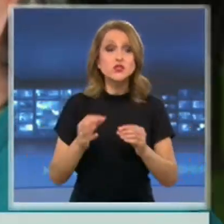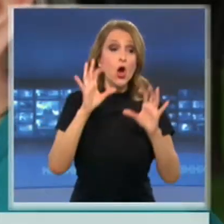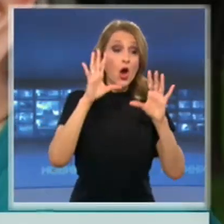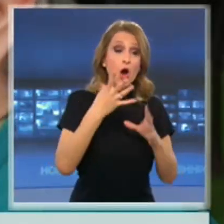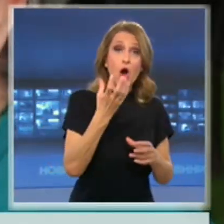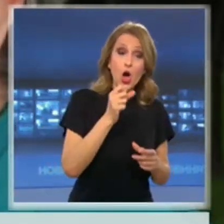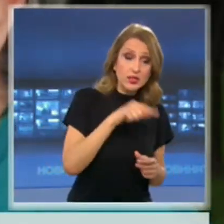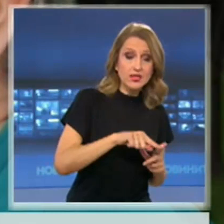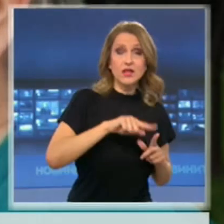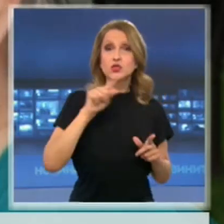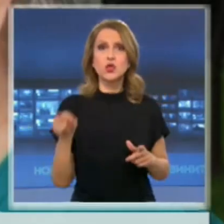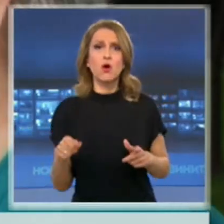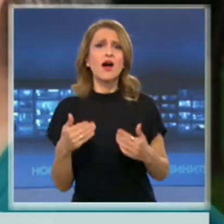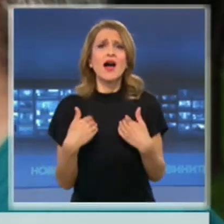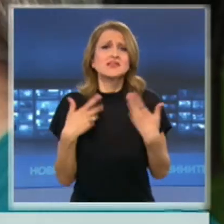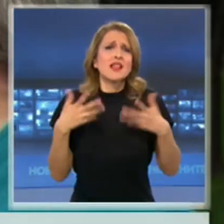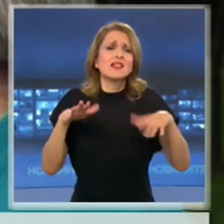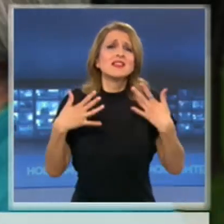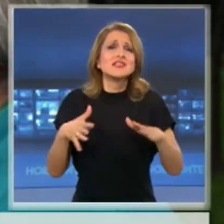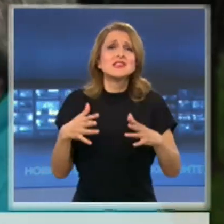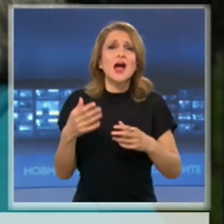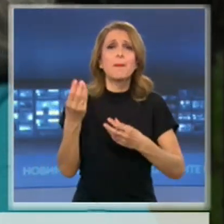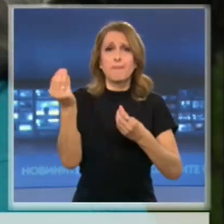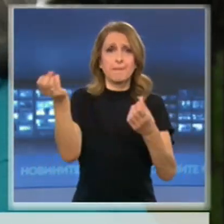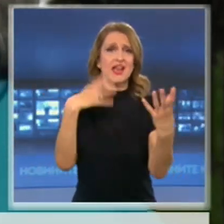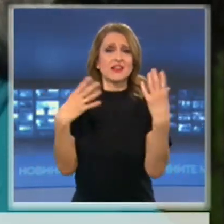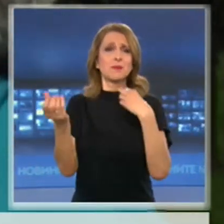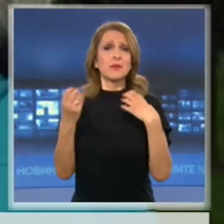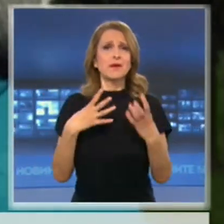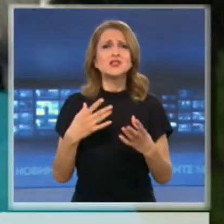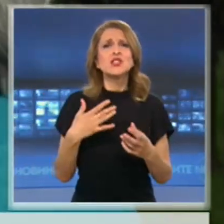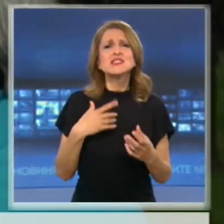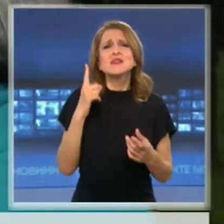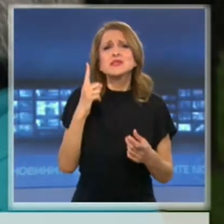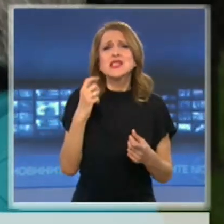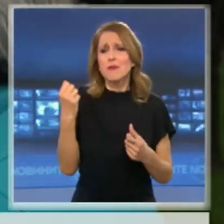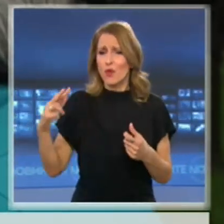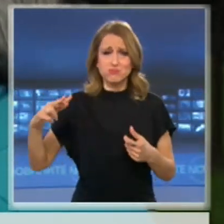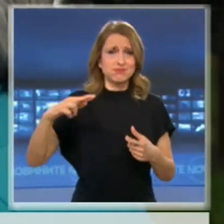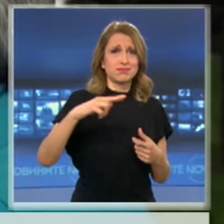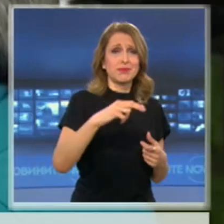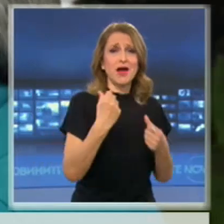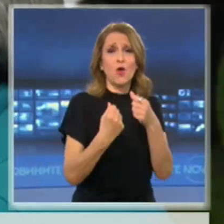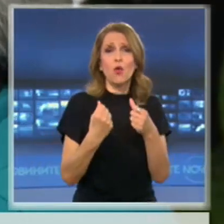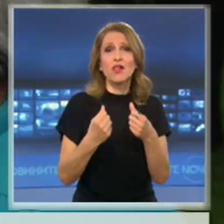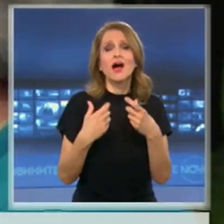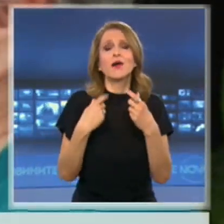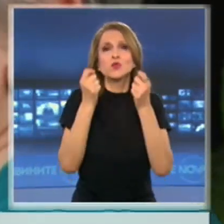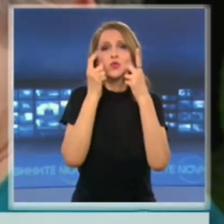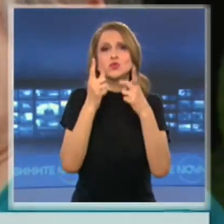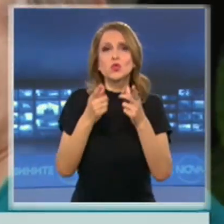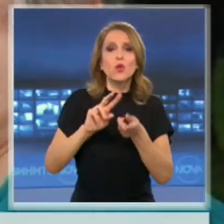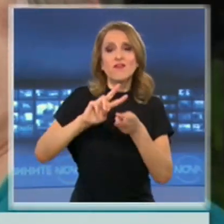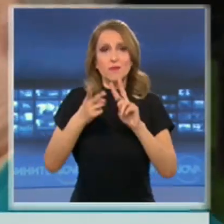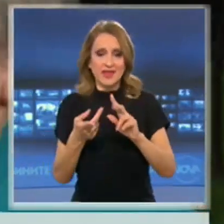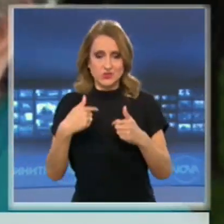Аз пари не искам хората да изпрашат един автомобил. Ако има наистина да се появи като по чудо на масото на моето